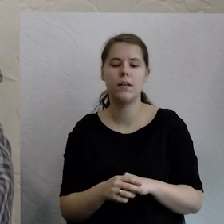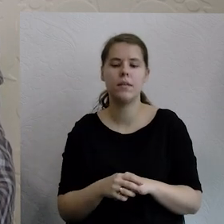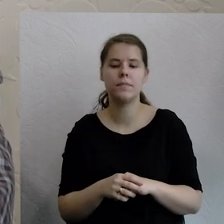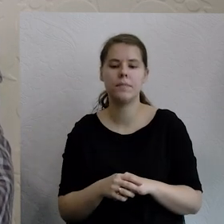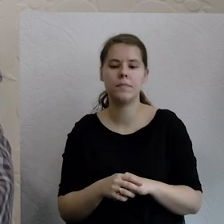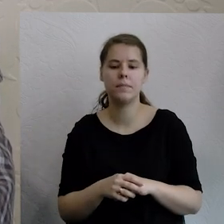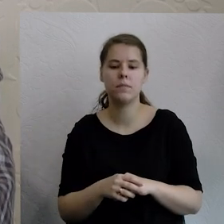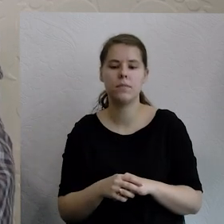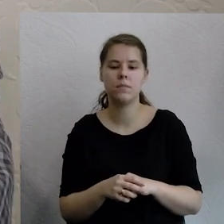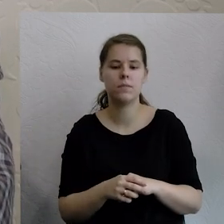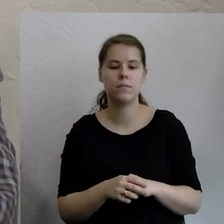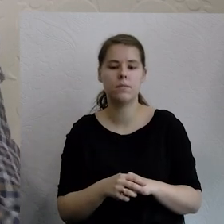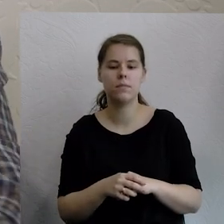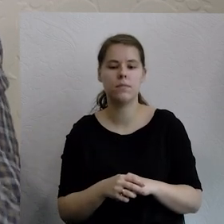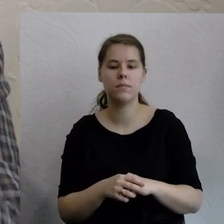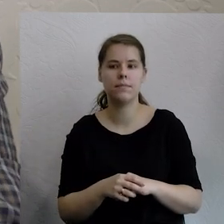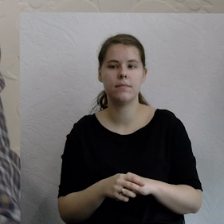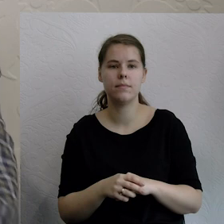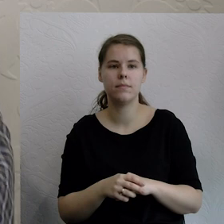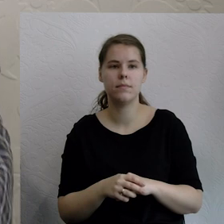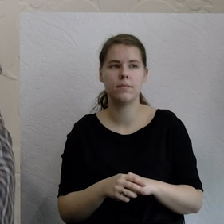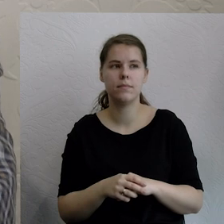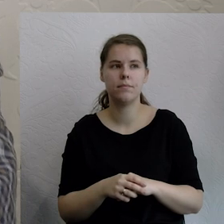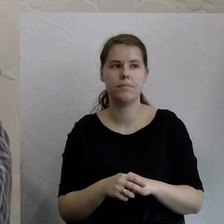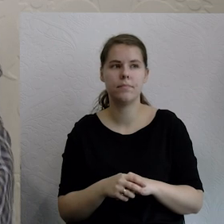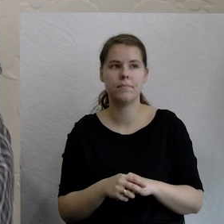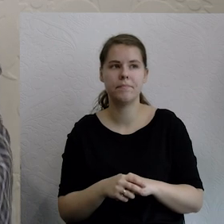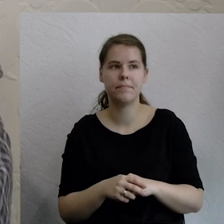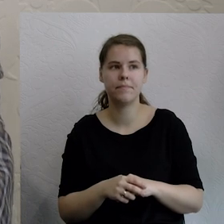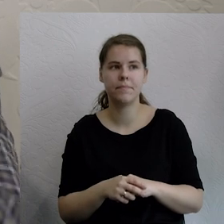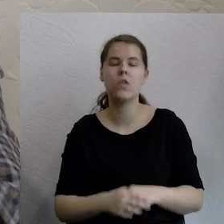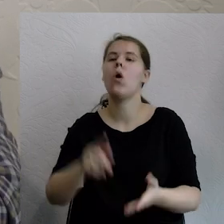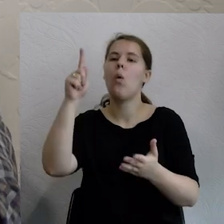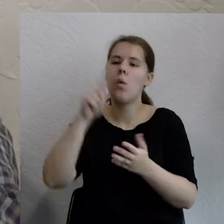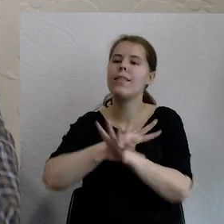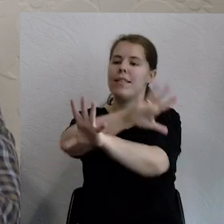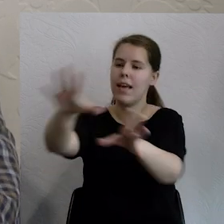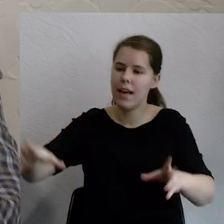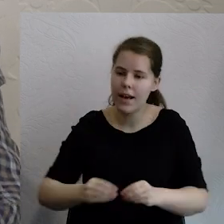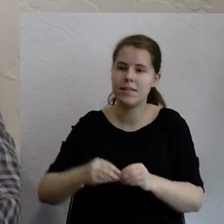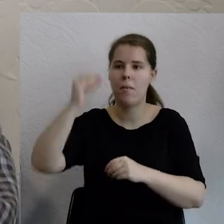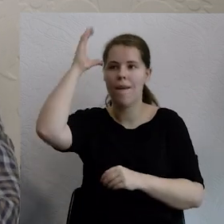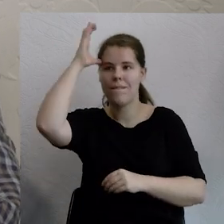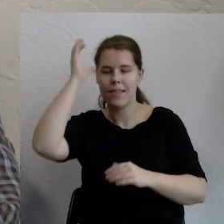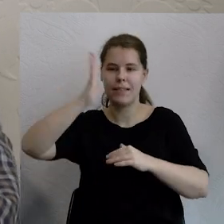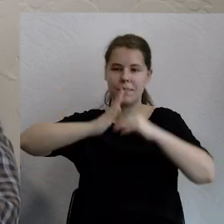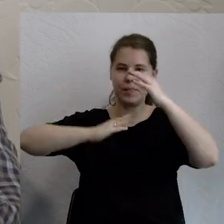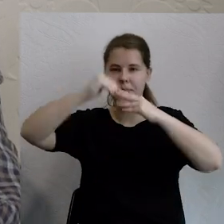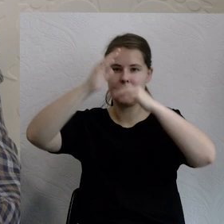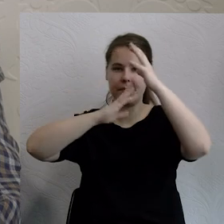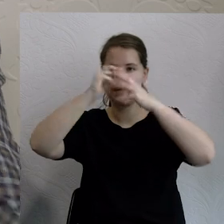końcu zbudujemy wiedzę i będziemy posługiać się wiedzą adekwatną do